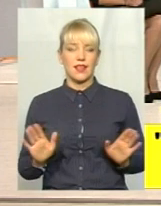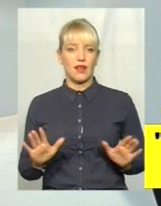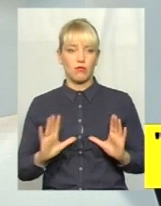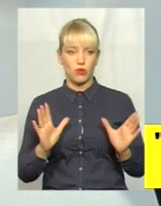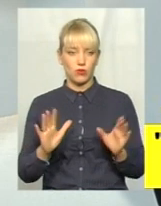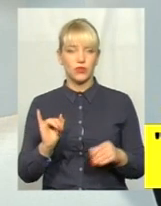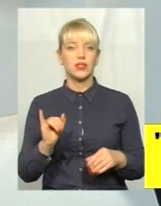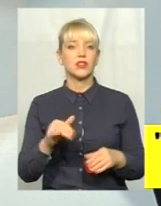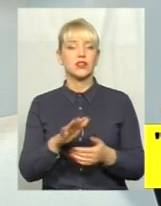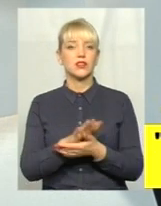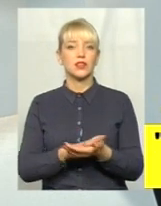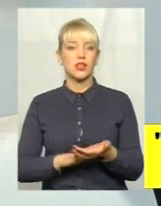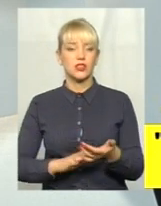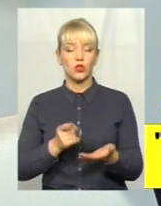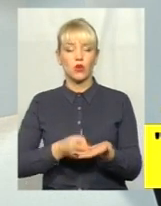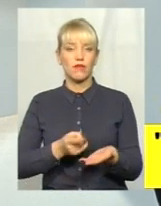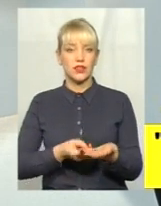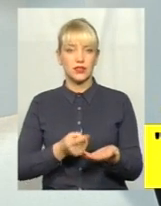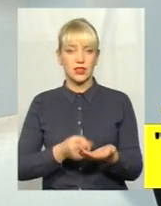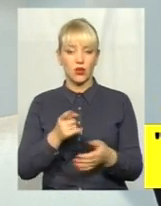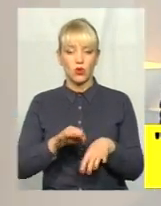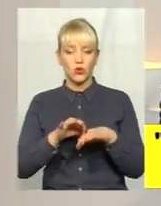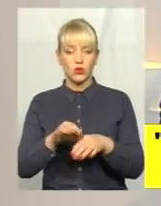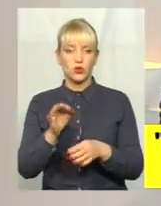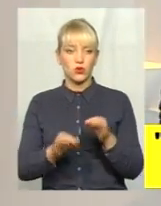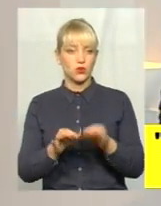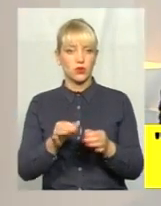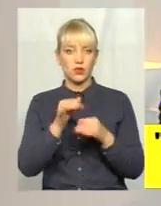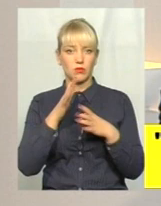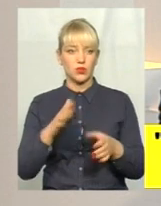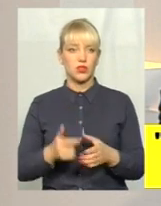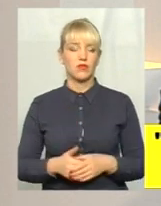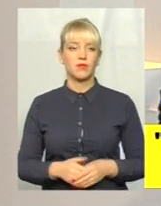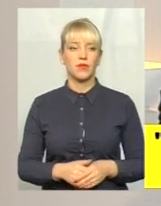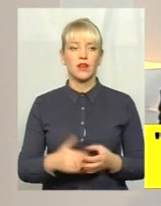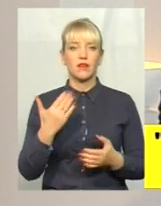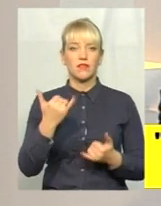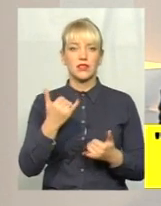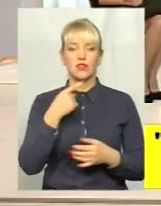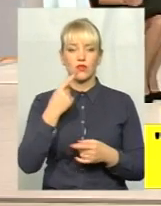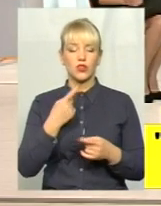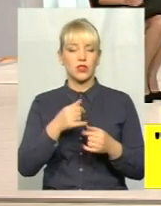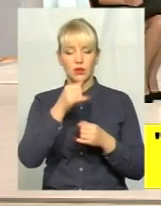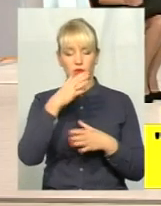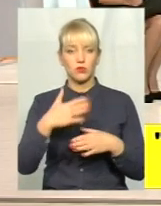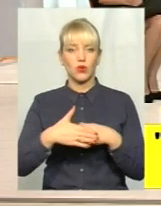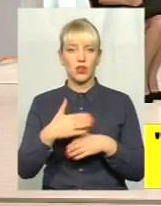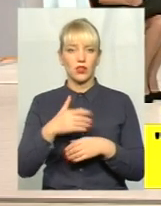не я. довести його навіть в Ви зараз говорите про те, що практично нереально покарати людину, яка